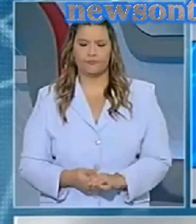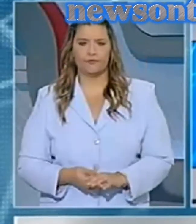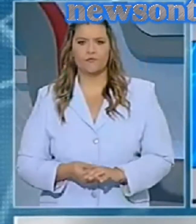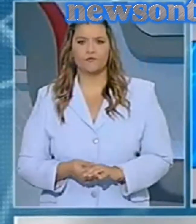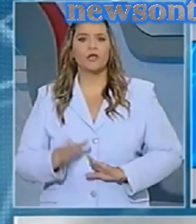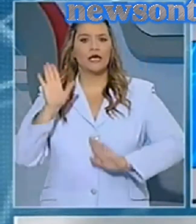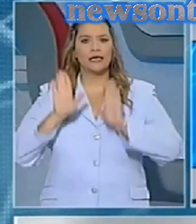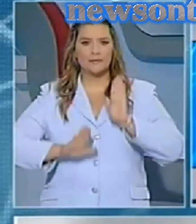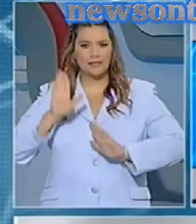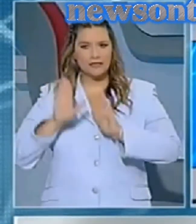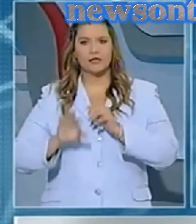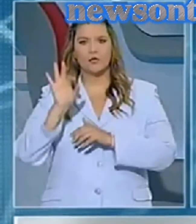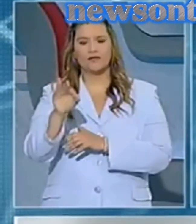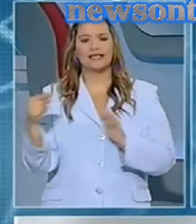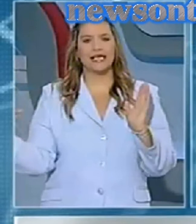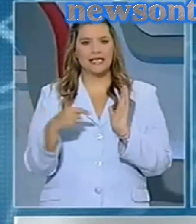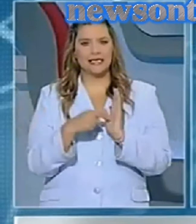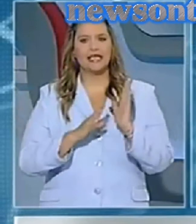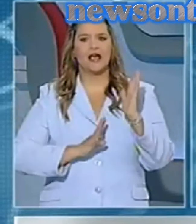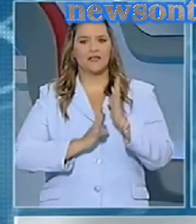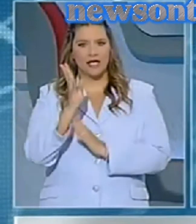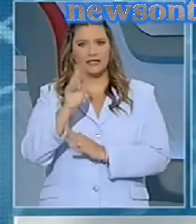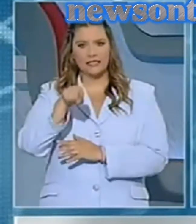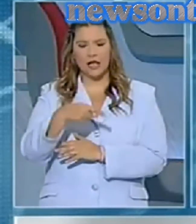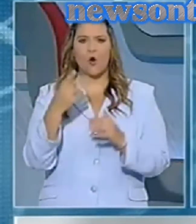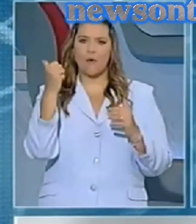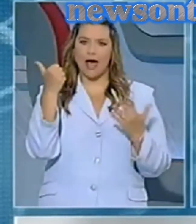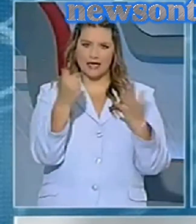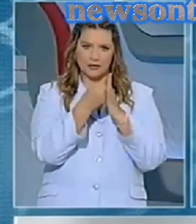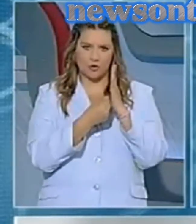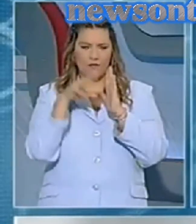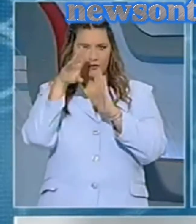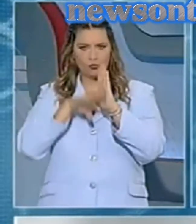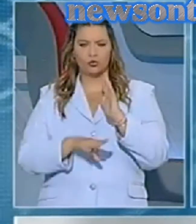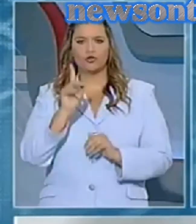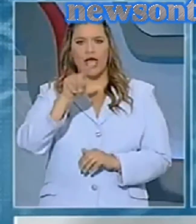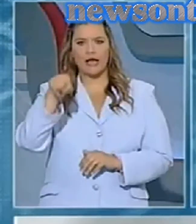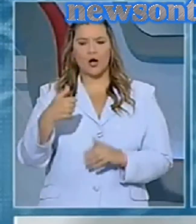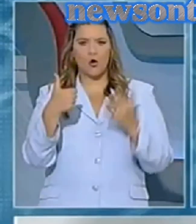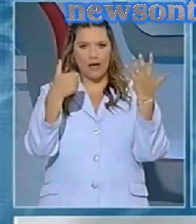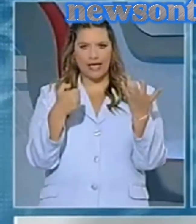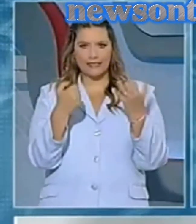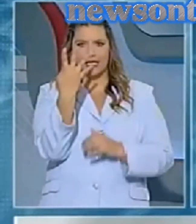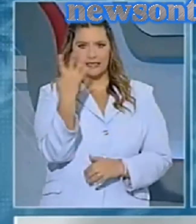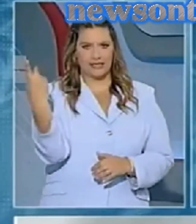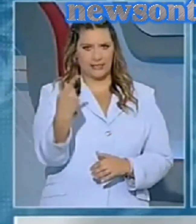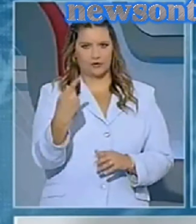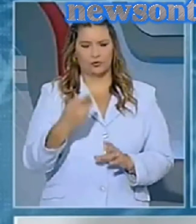χρηματιστήριο της Αθήνας ο Γενικός Δίκτυς Τιμών έκλεισε στις 2014,06 μονάδες, σημειώνοντας πτώση 1